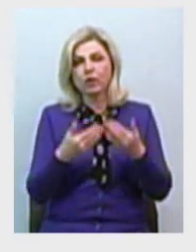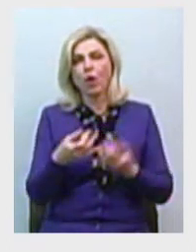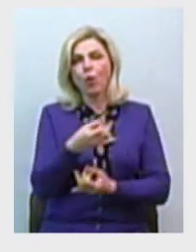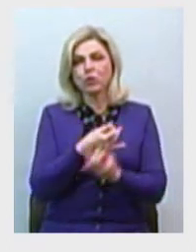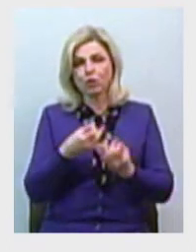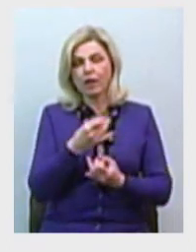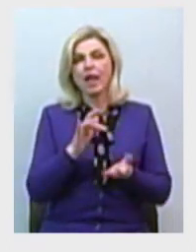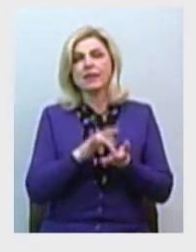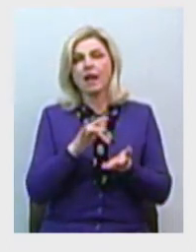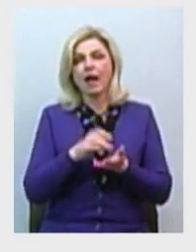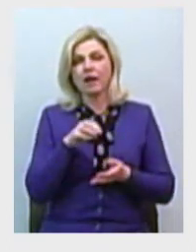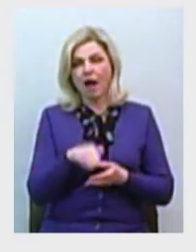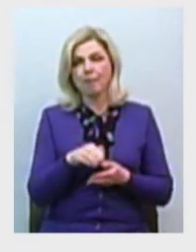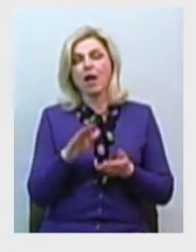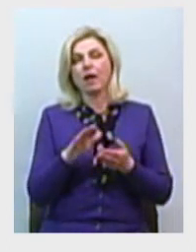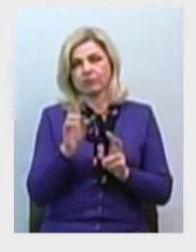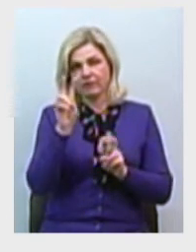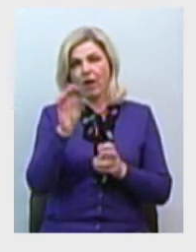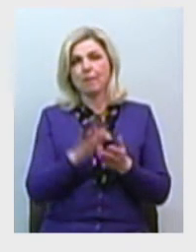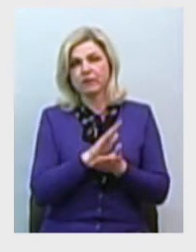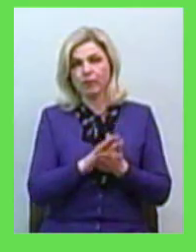-каналі «Безоплатна правова допомога».